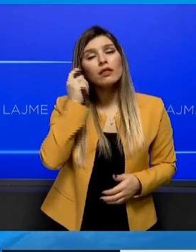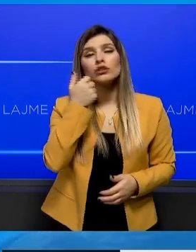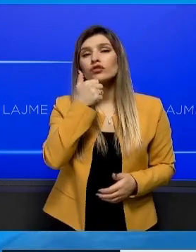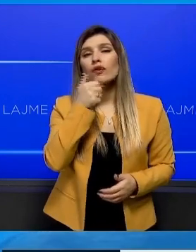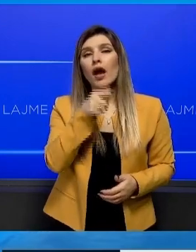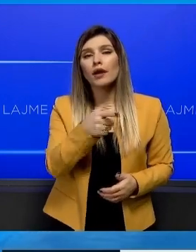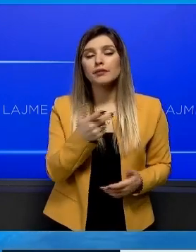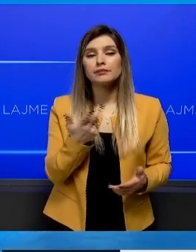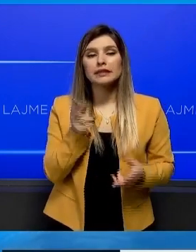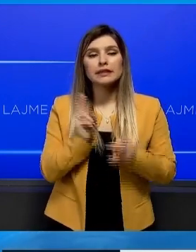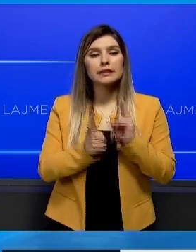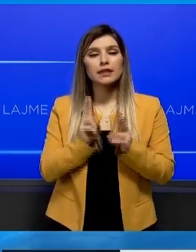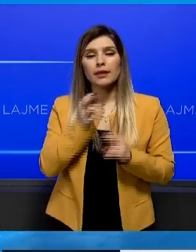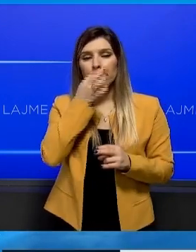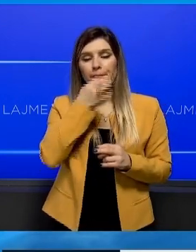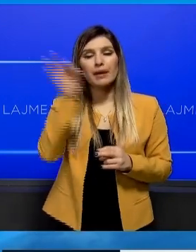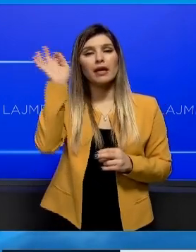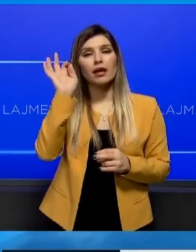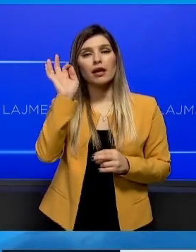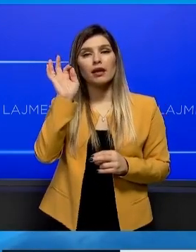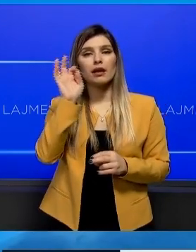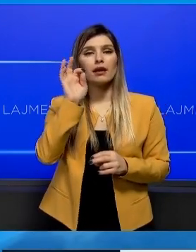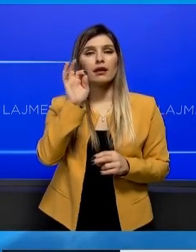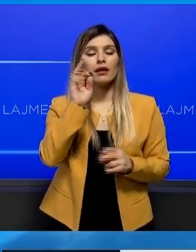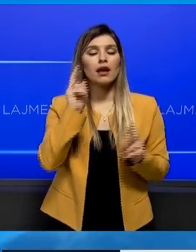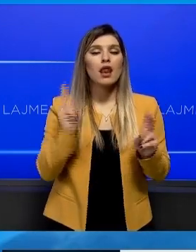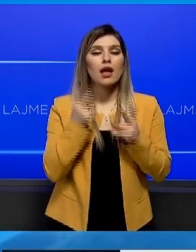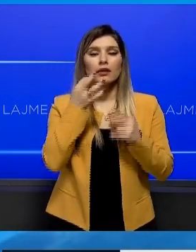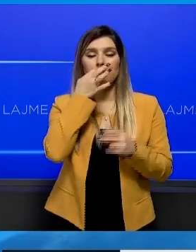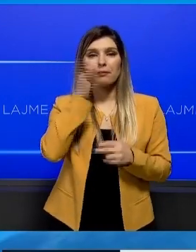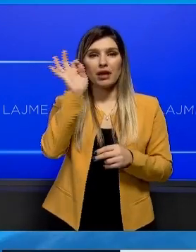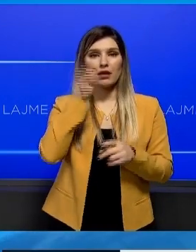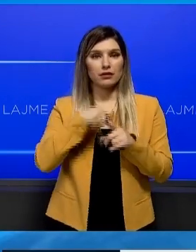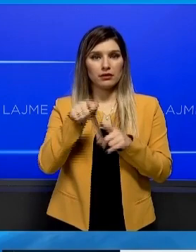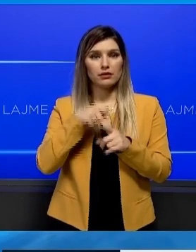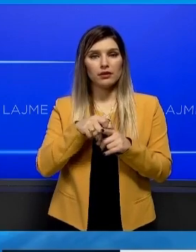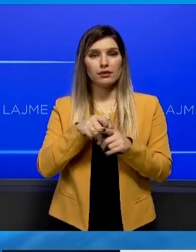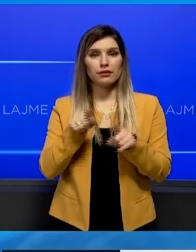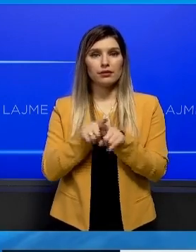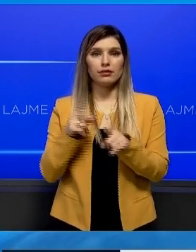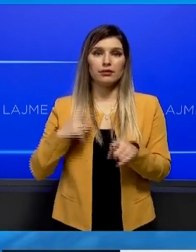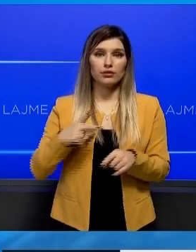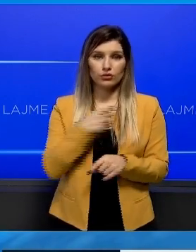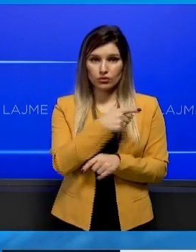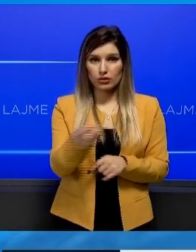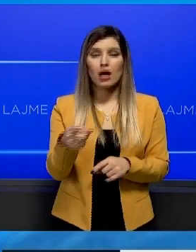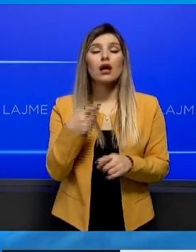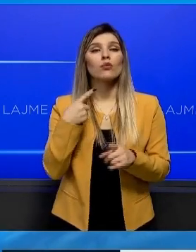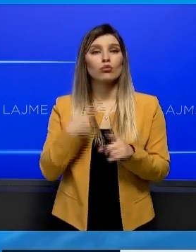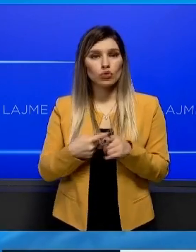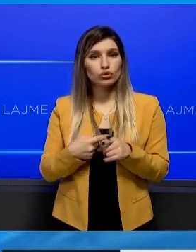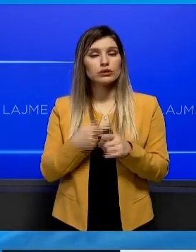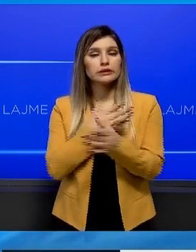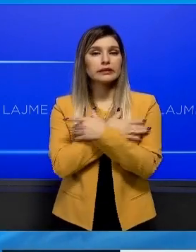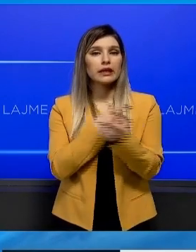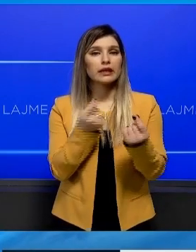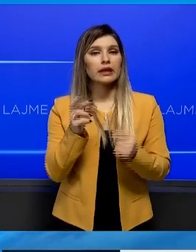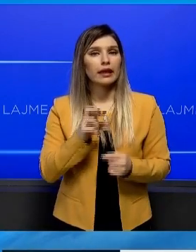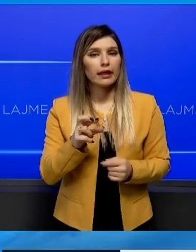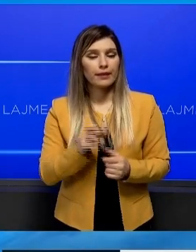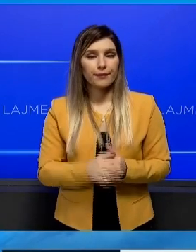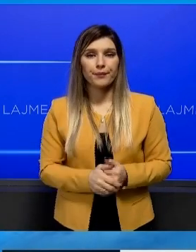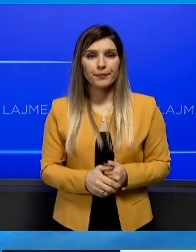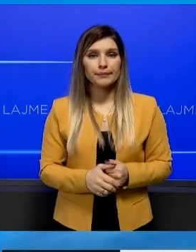qëla du tishtë zgjidja më e mirë edhe për qështetarët edhe për ZROE. Po,